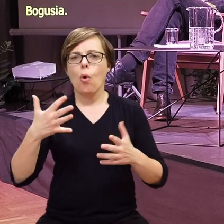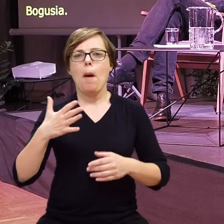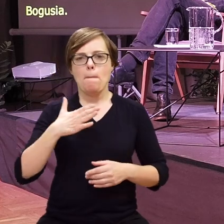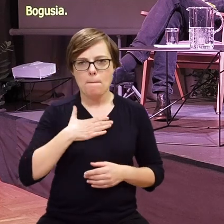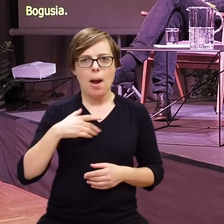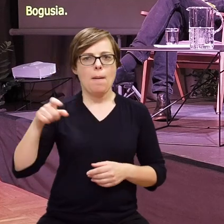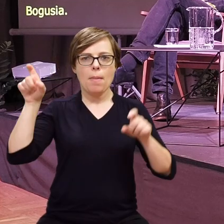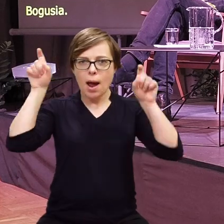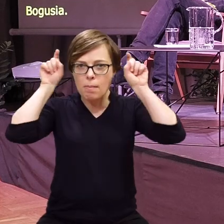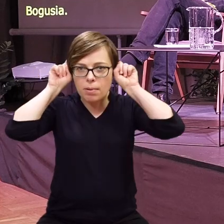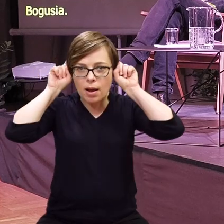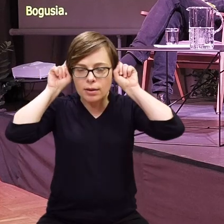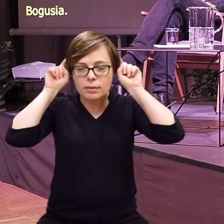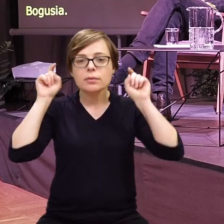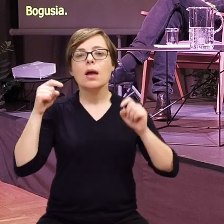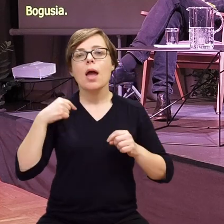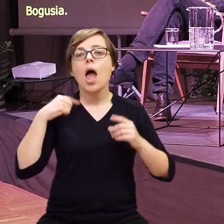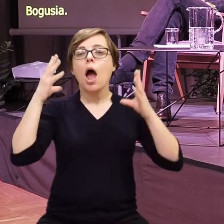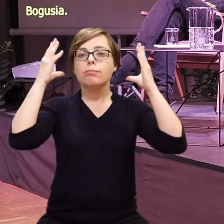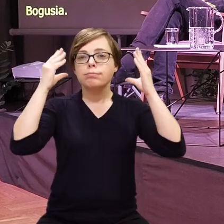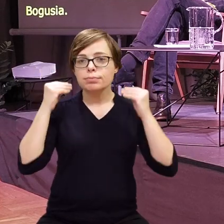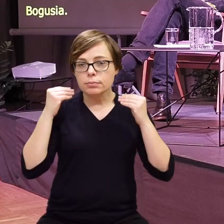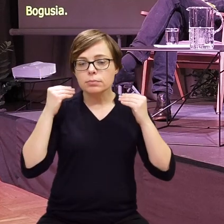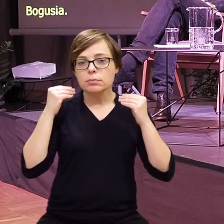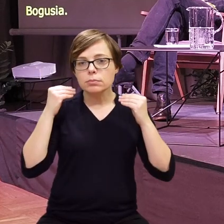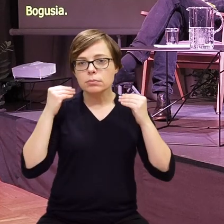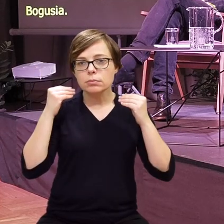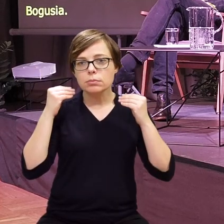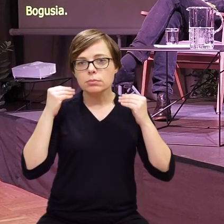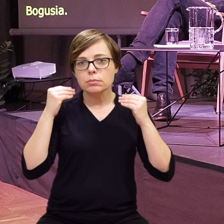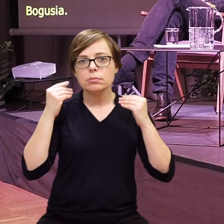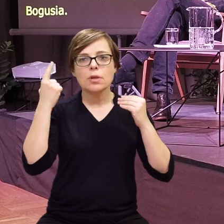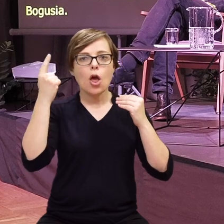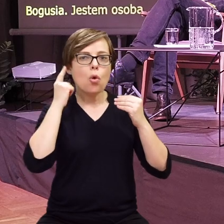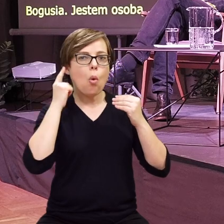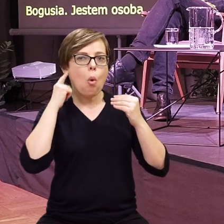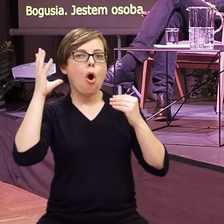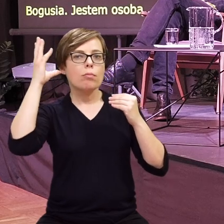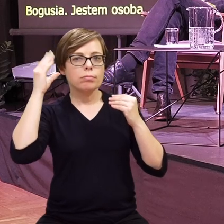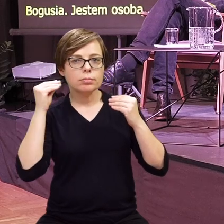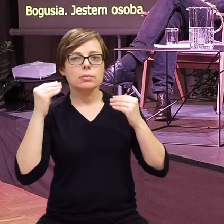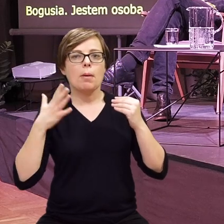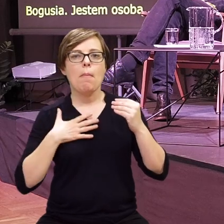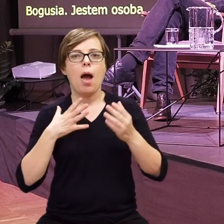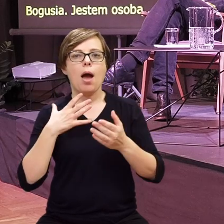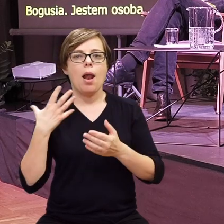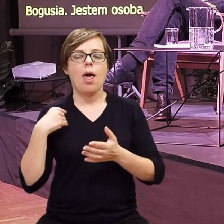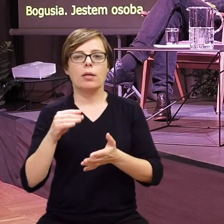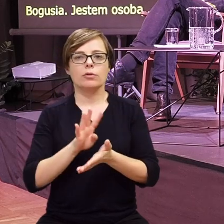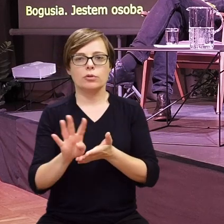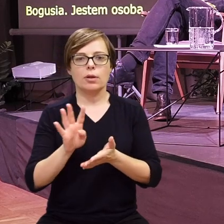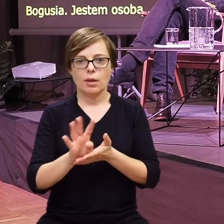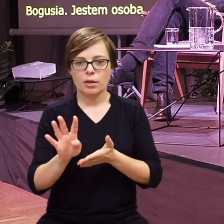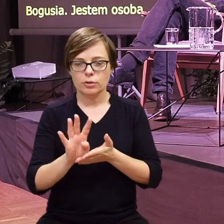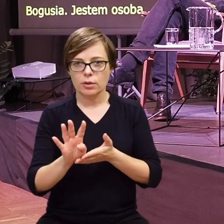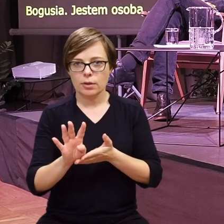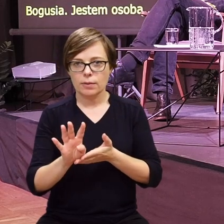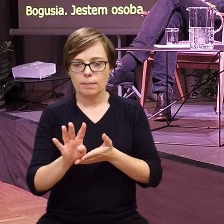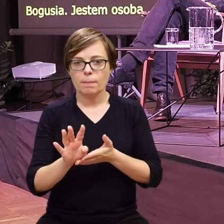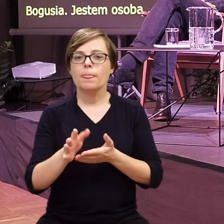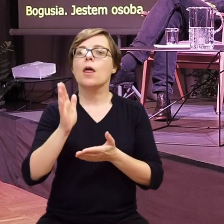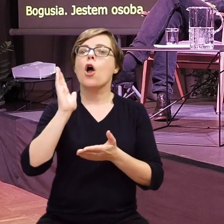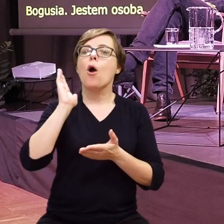aparacje słuchowe, straciłam słuch w jednym uchu, jak miałam 14 lat, a